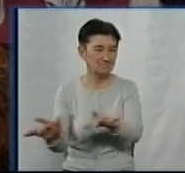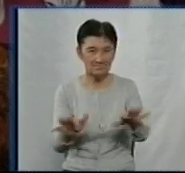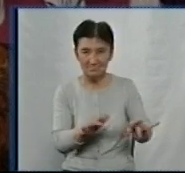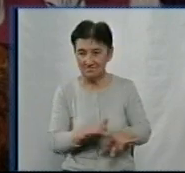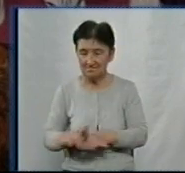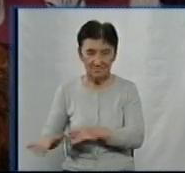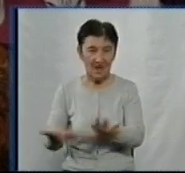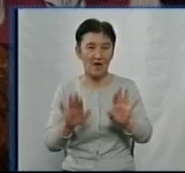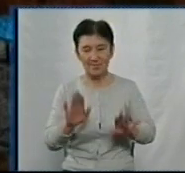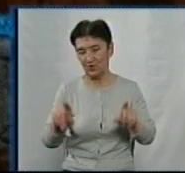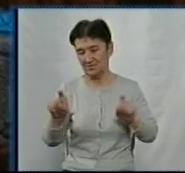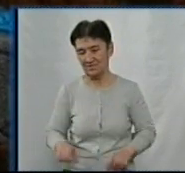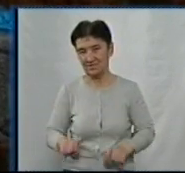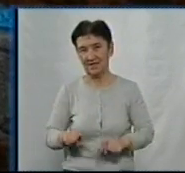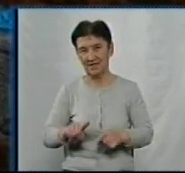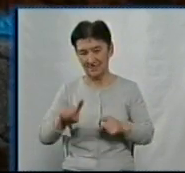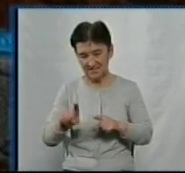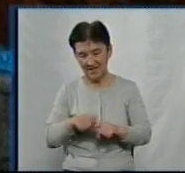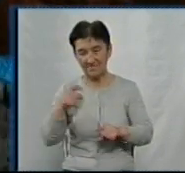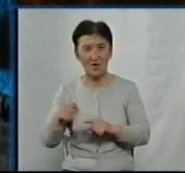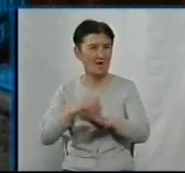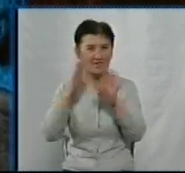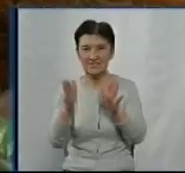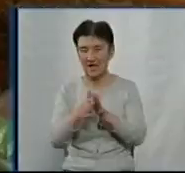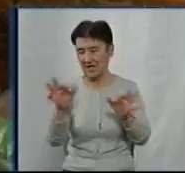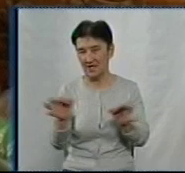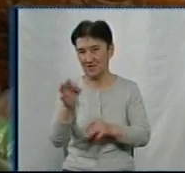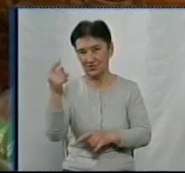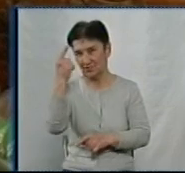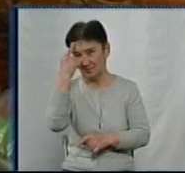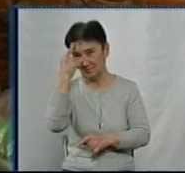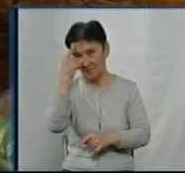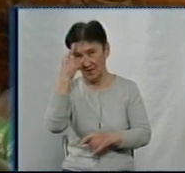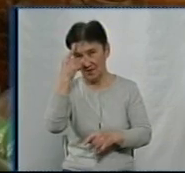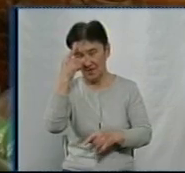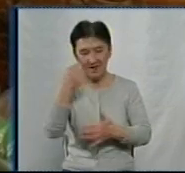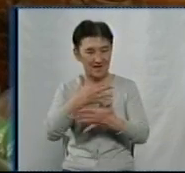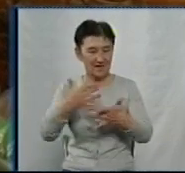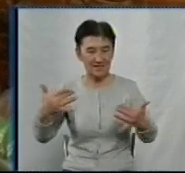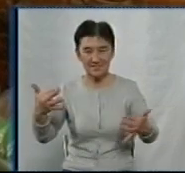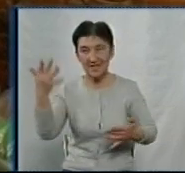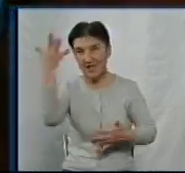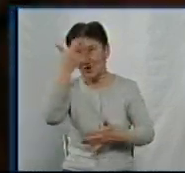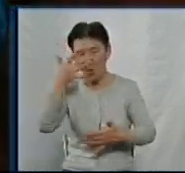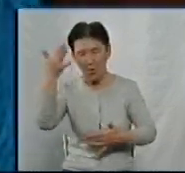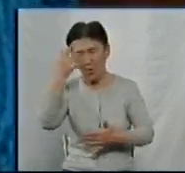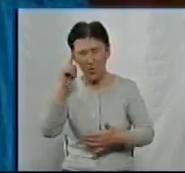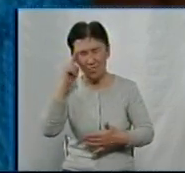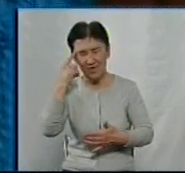і сідаю за в'язання. Взагалі ні про що не думаю. Виключаються всі думки, вся